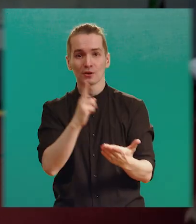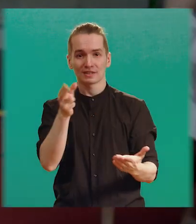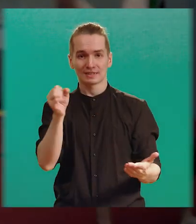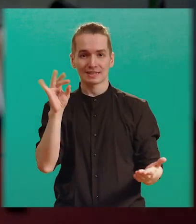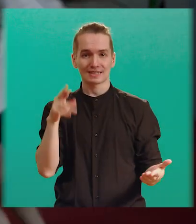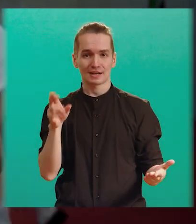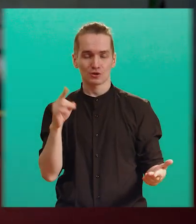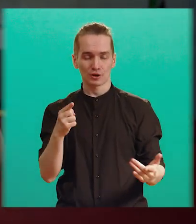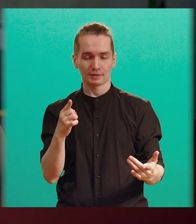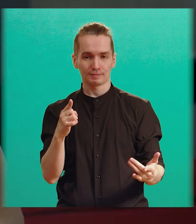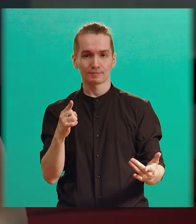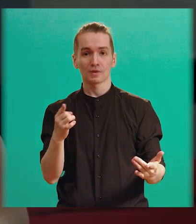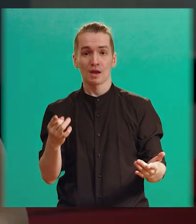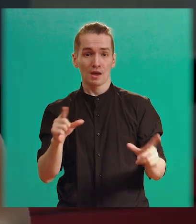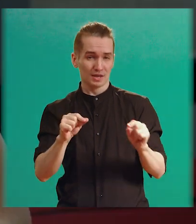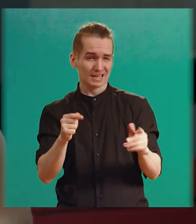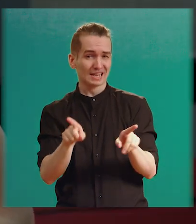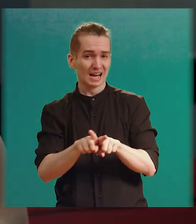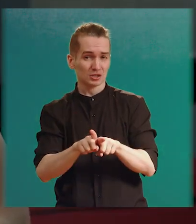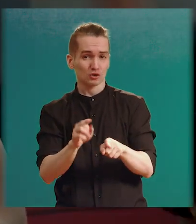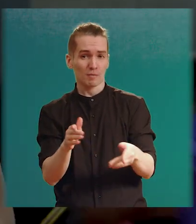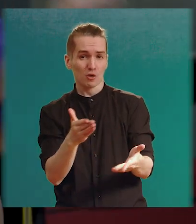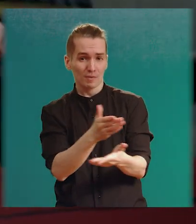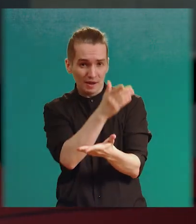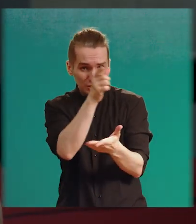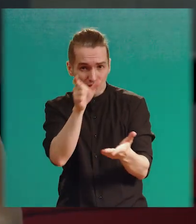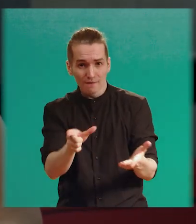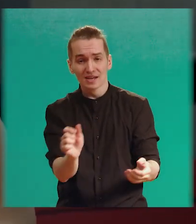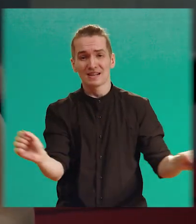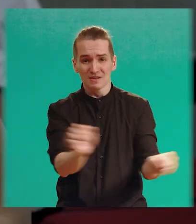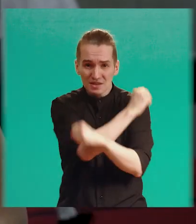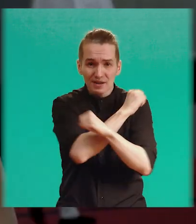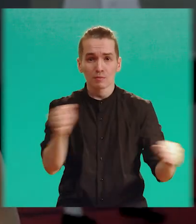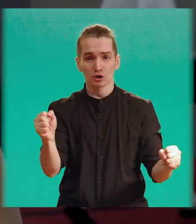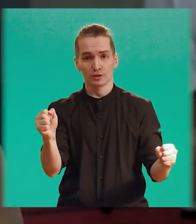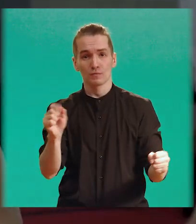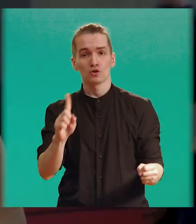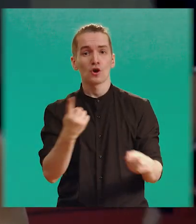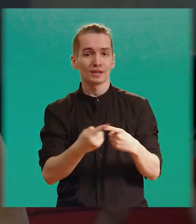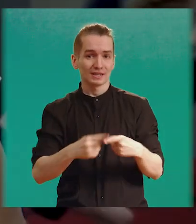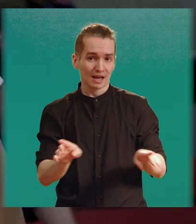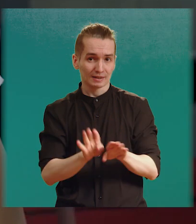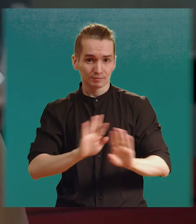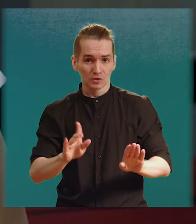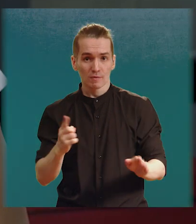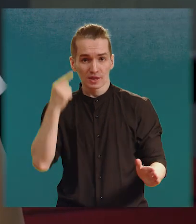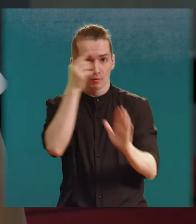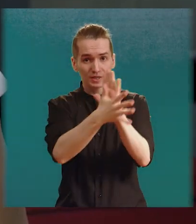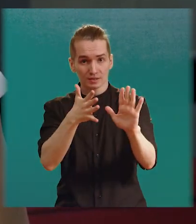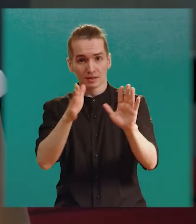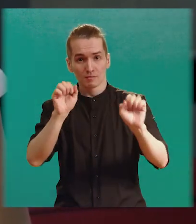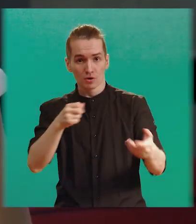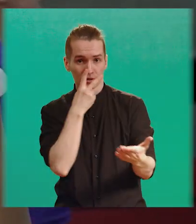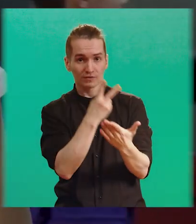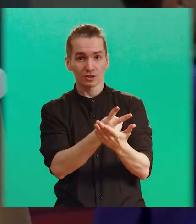исполняют в этих фильмах каскадеры? Иногда кажется, что подобное повторить простому человеку просто невозможно, но это не так. Чтобы в этом